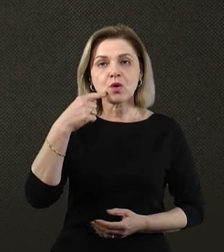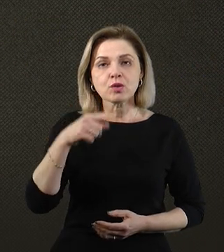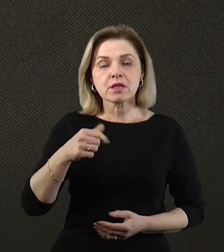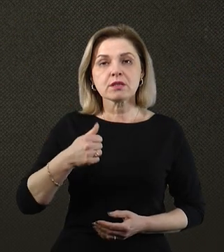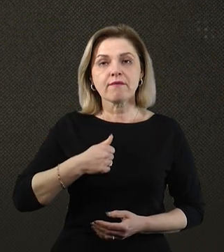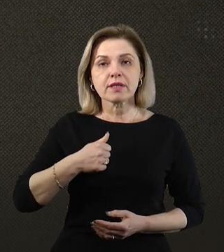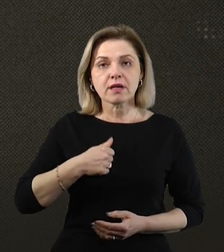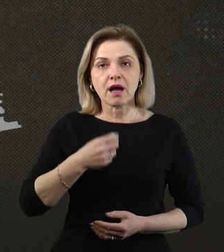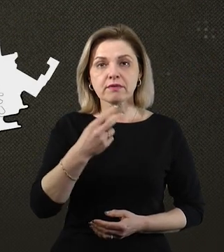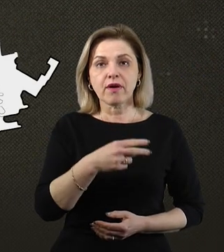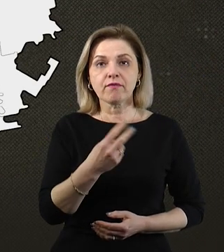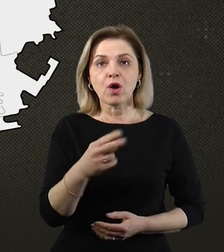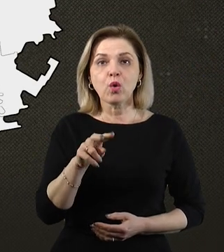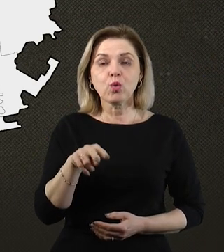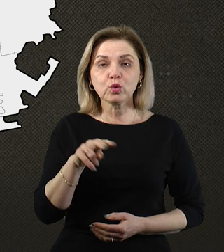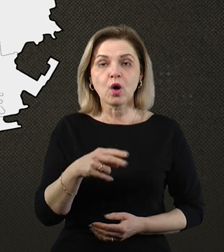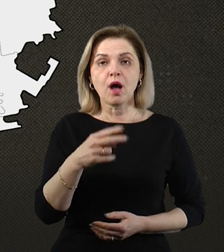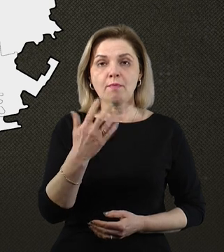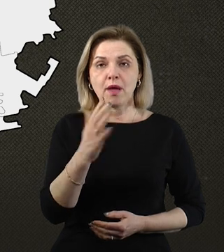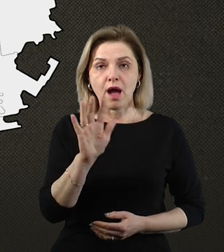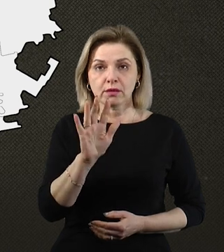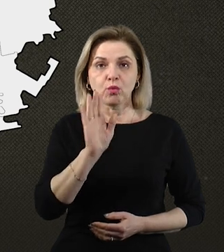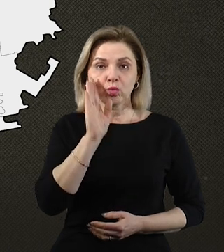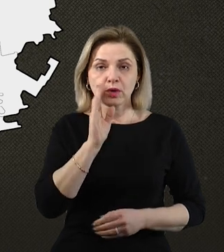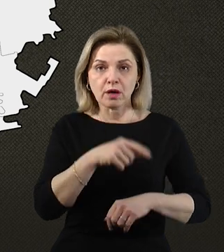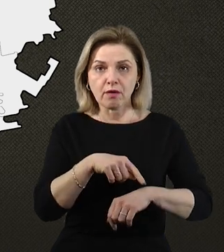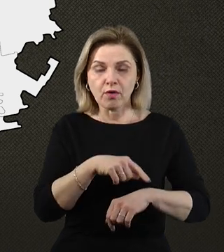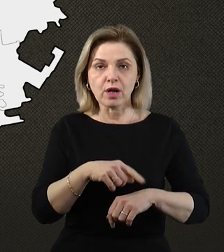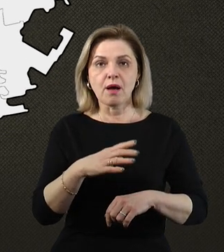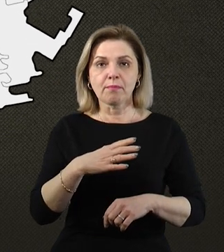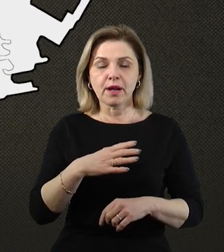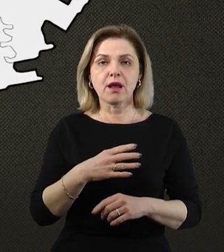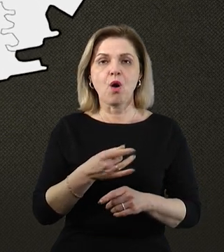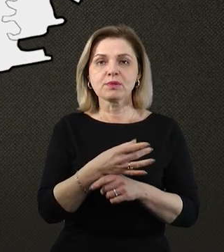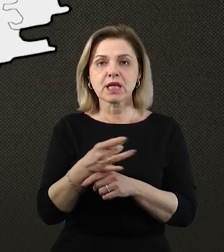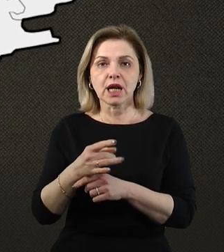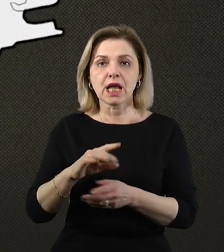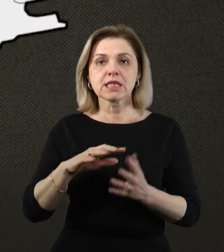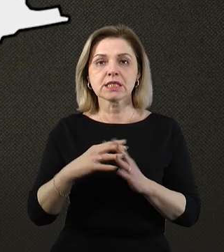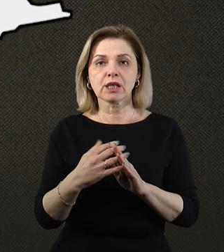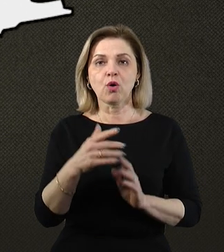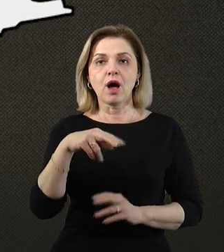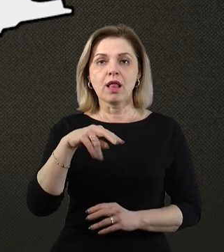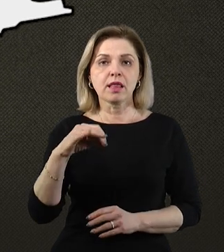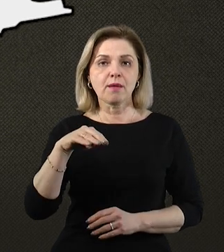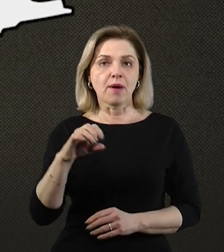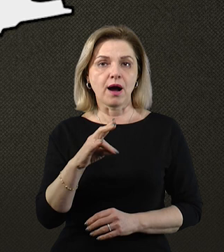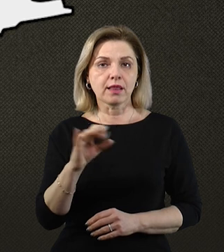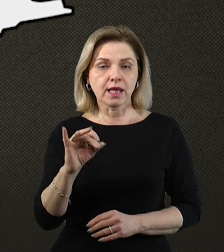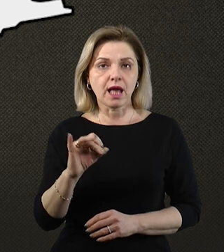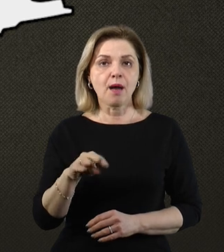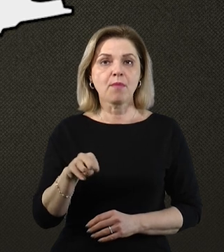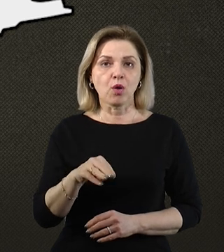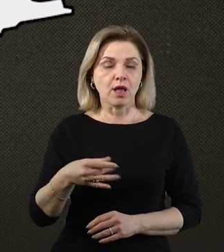Російські війська 22 лютого о 5.20 з реактивних систем залпового вогню обстріляли село Лимани Галицинівської громади